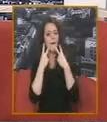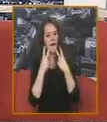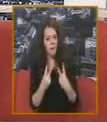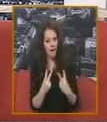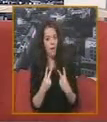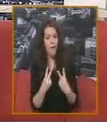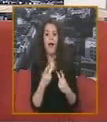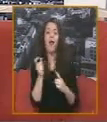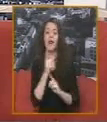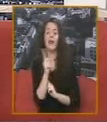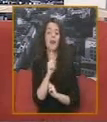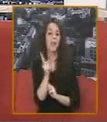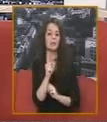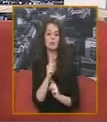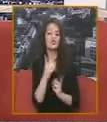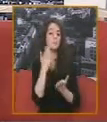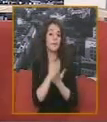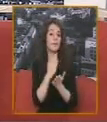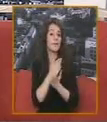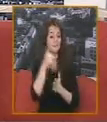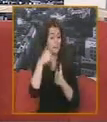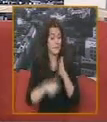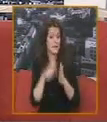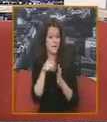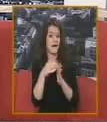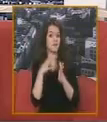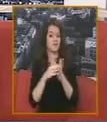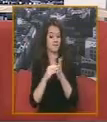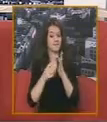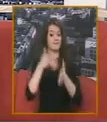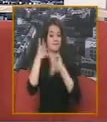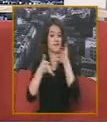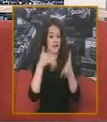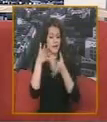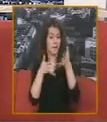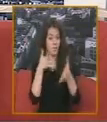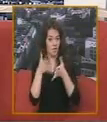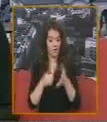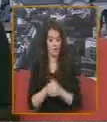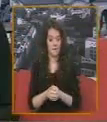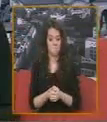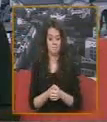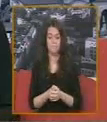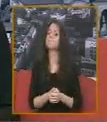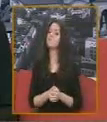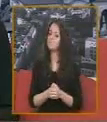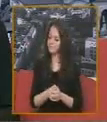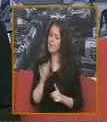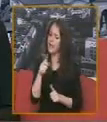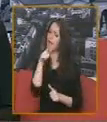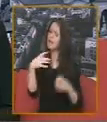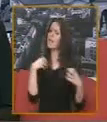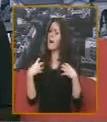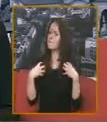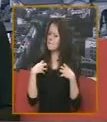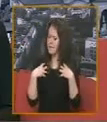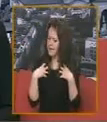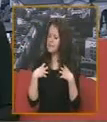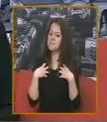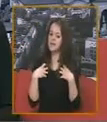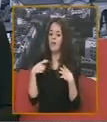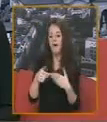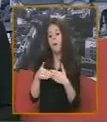među onima koji će u prvi mah Biti prevođene na govorni jezik Svakako, govorna mana je jedna od potencijalnih